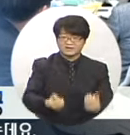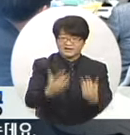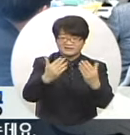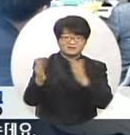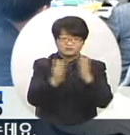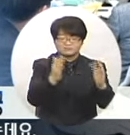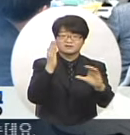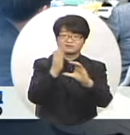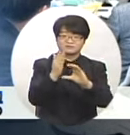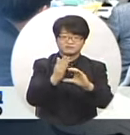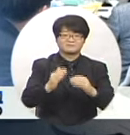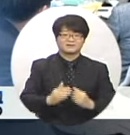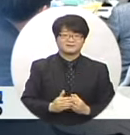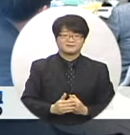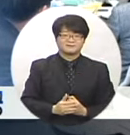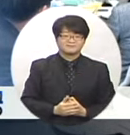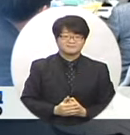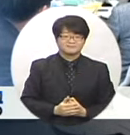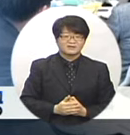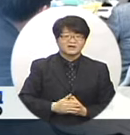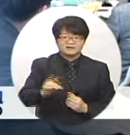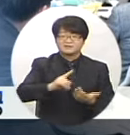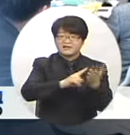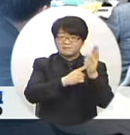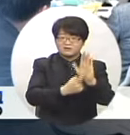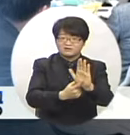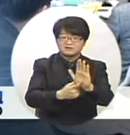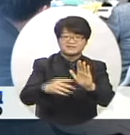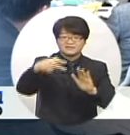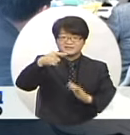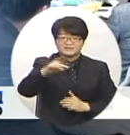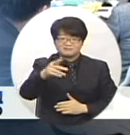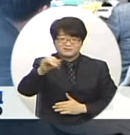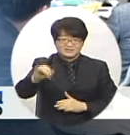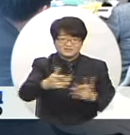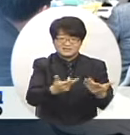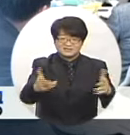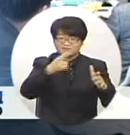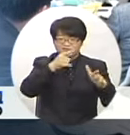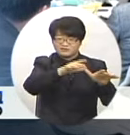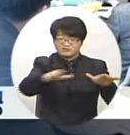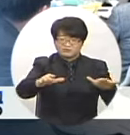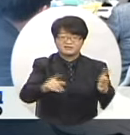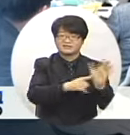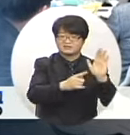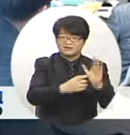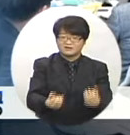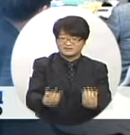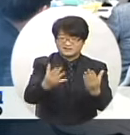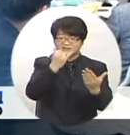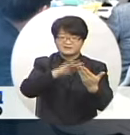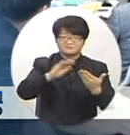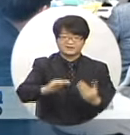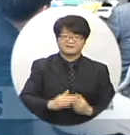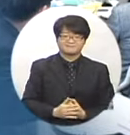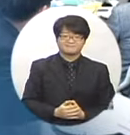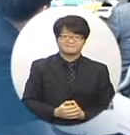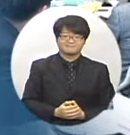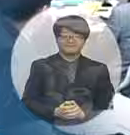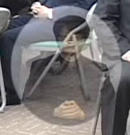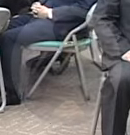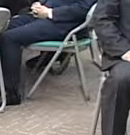가하고 있는데요. 정원박람회 랜드마크인 국제습지센터 중공식이 열렸습니다. 전남방송본부 이지영 기자입니다.